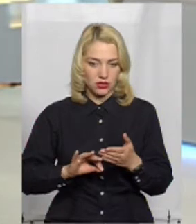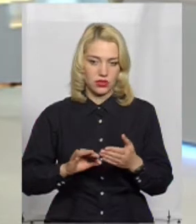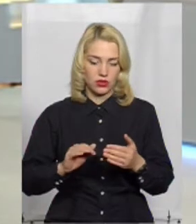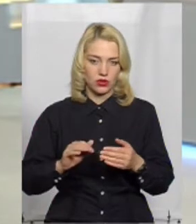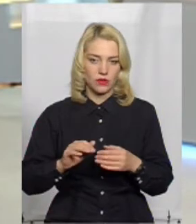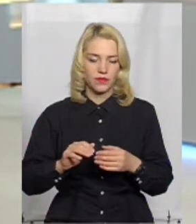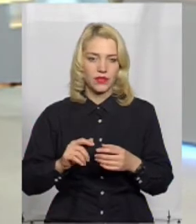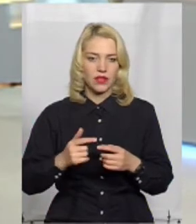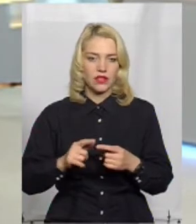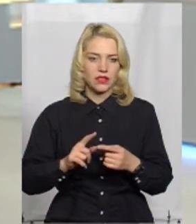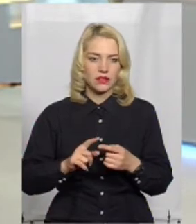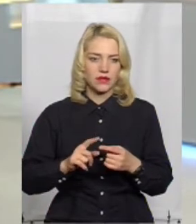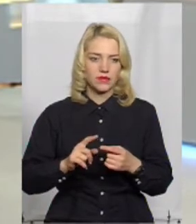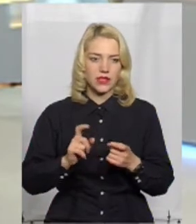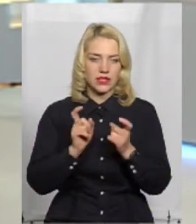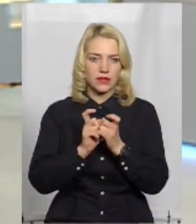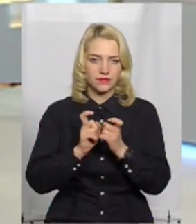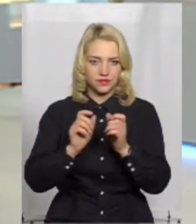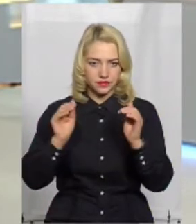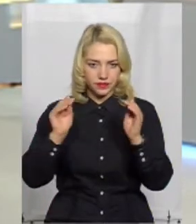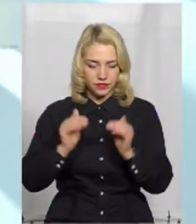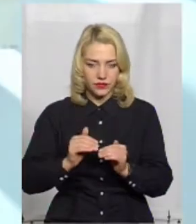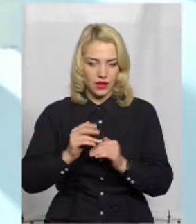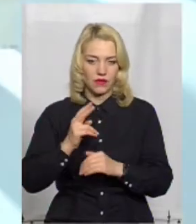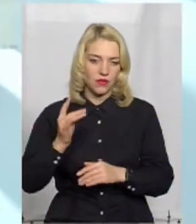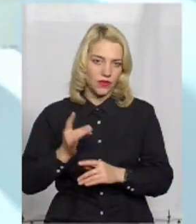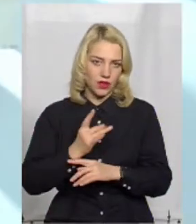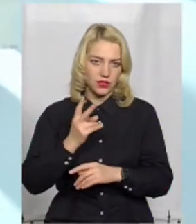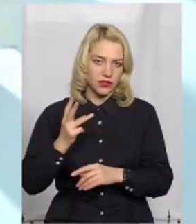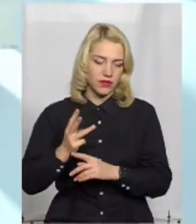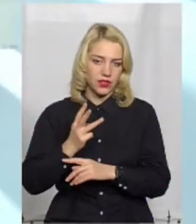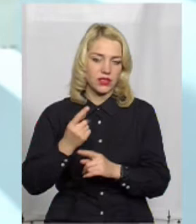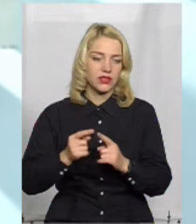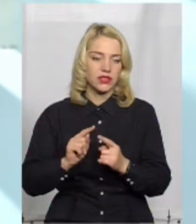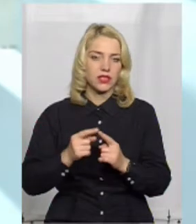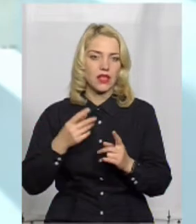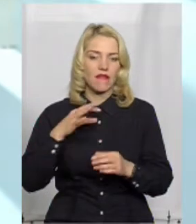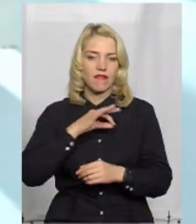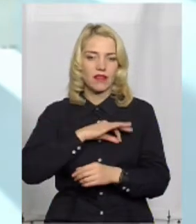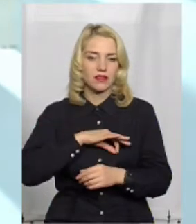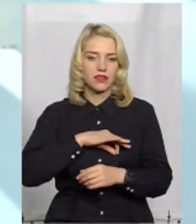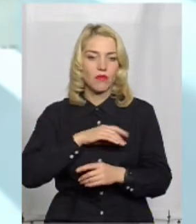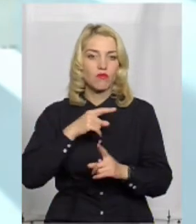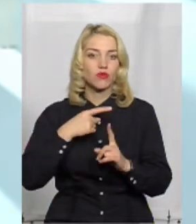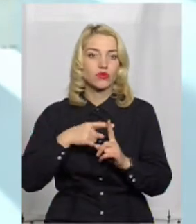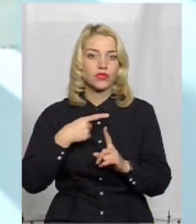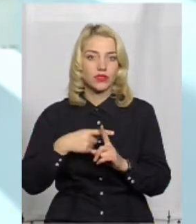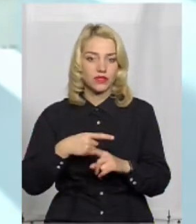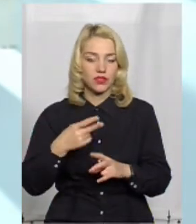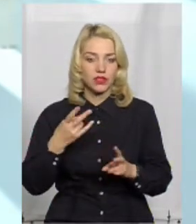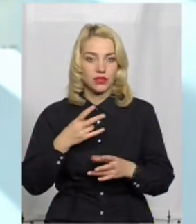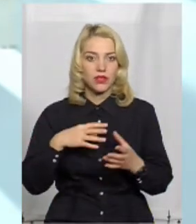напруги знизився в два-три рази. Тому ефект є, ефект дуже позитивний. І взагалі